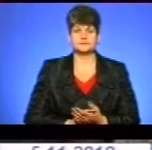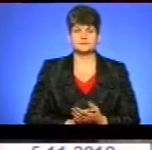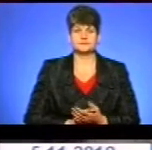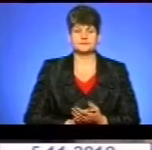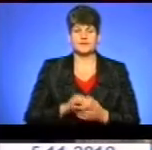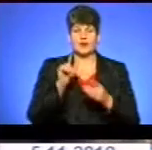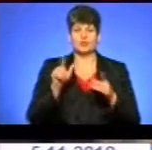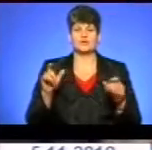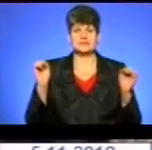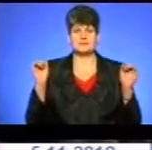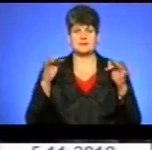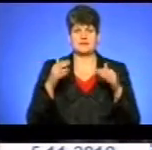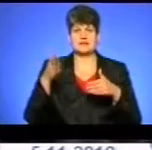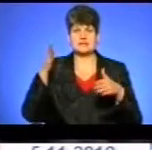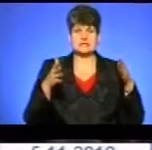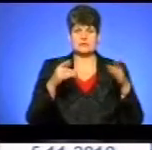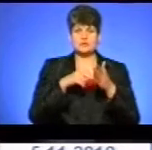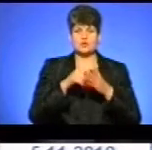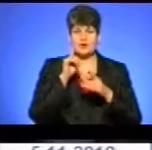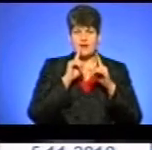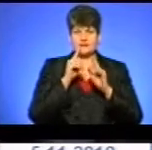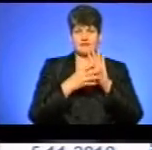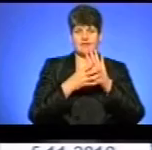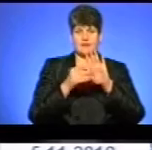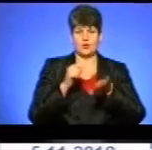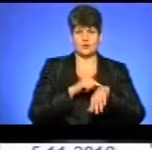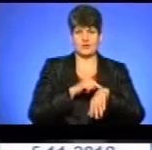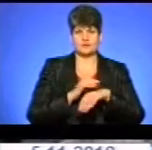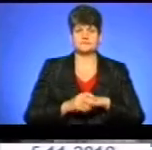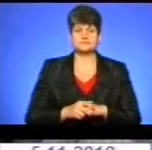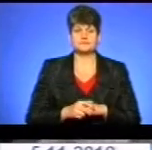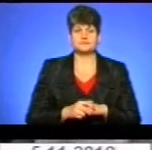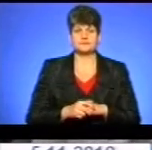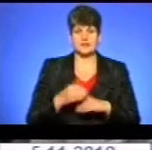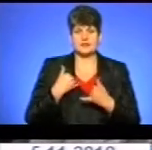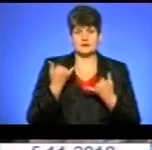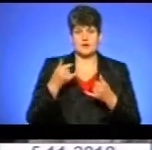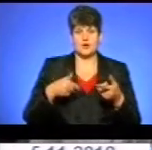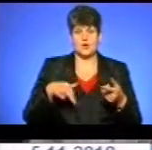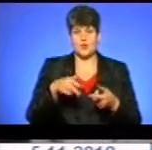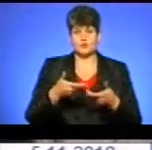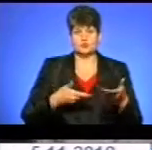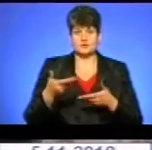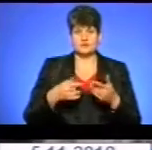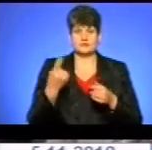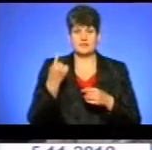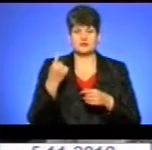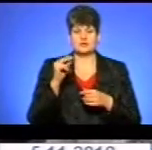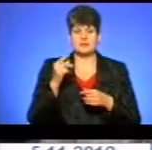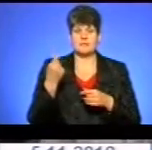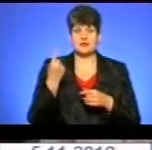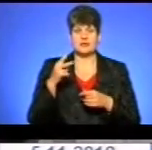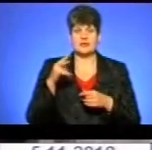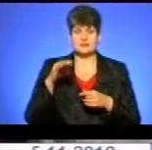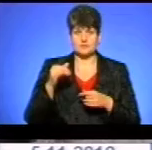Люди зібралися під стінами міської ради у 9-й годині. Я зараз хожу пішки. Від першого числа, першого листопада я